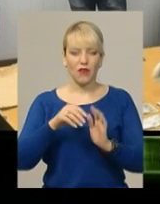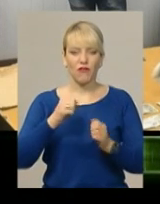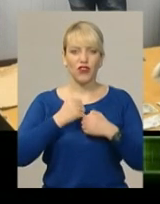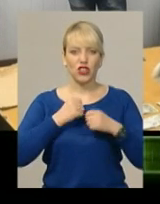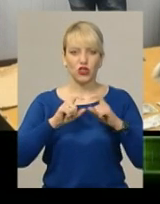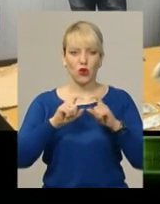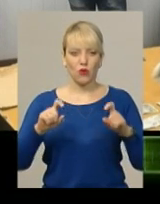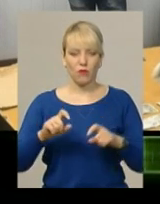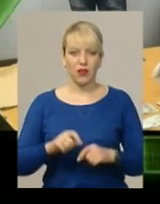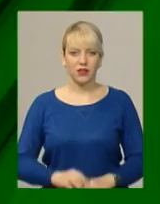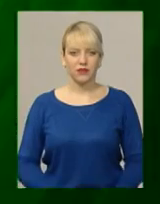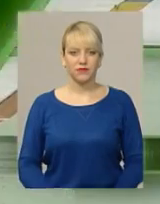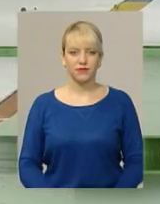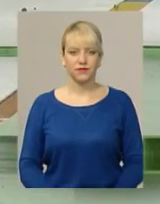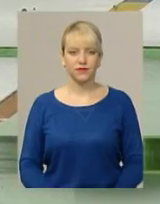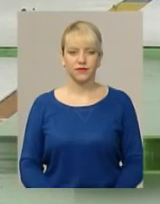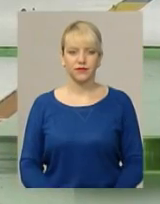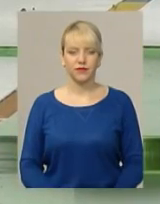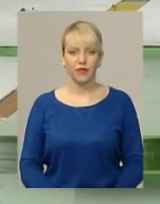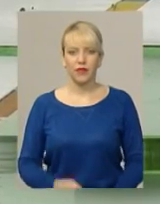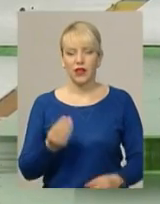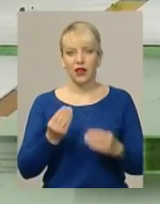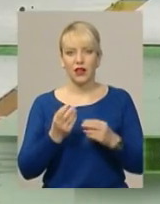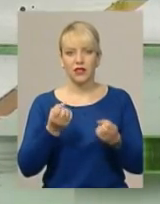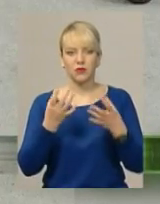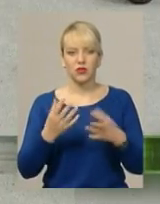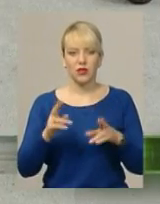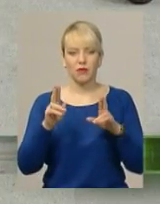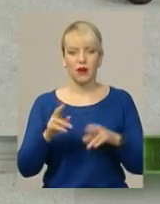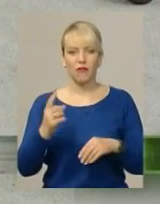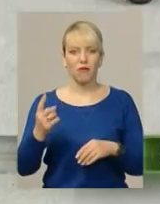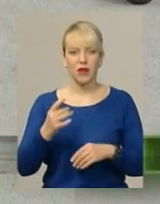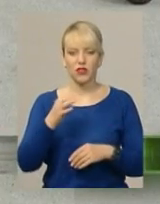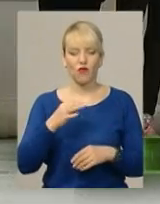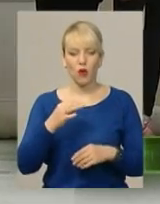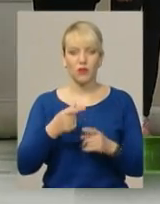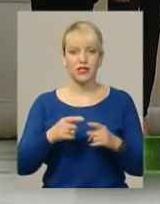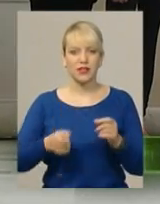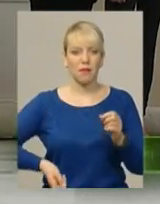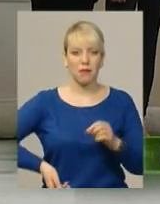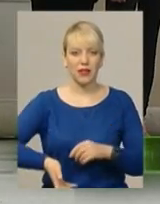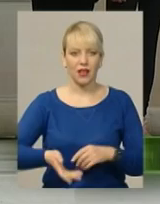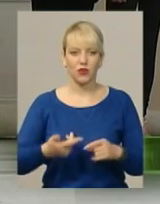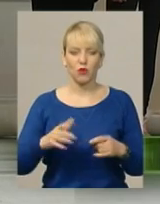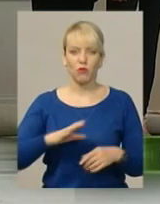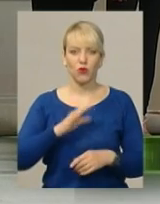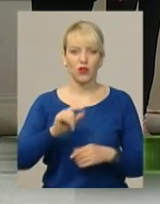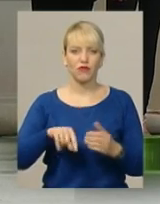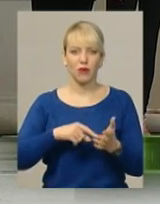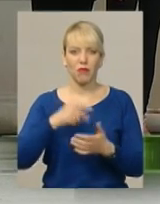неправомірної вигоди. Гра з простими правилами. Перші в області змагання з питанку відбулися у Хмельницькому.